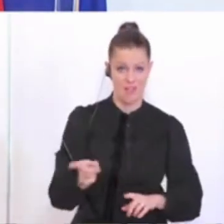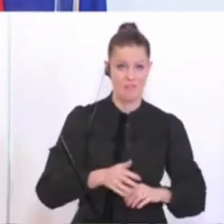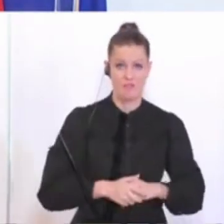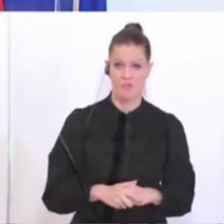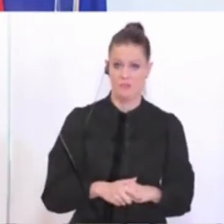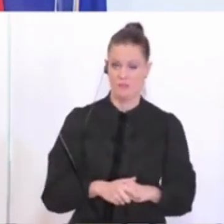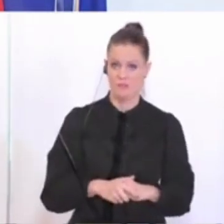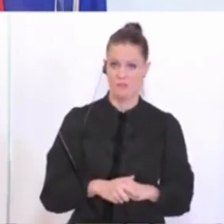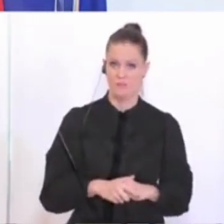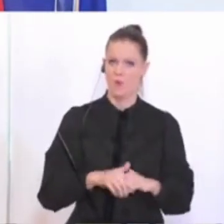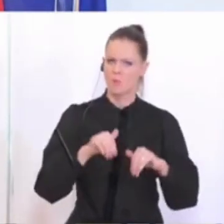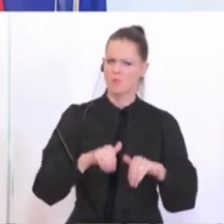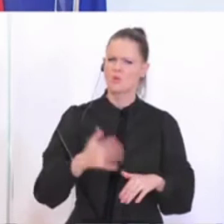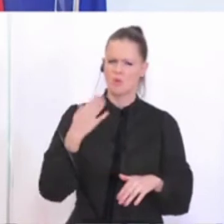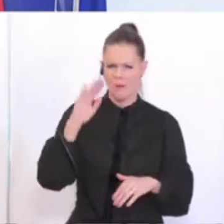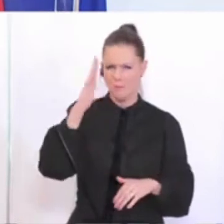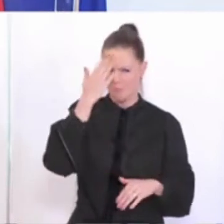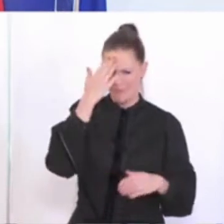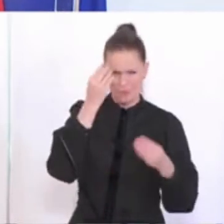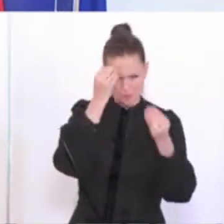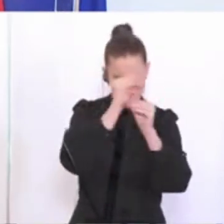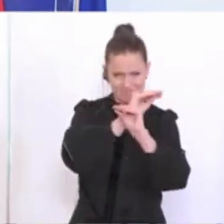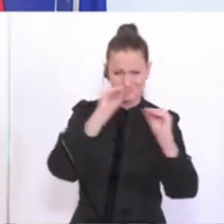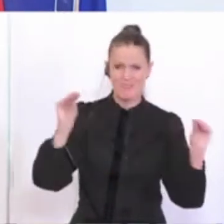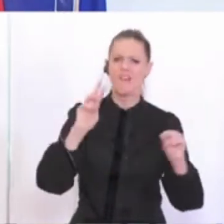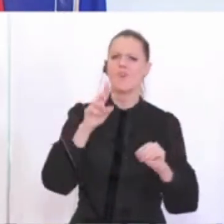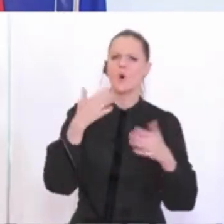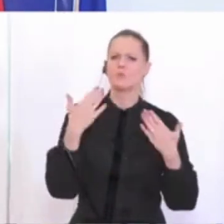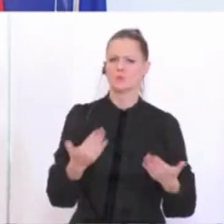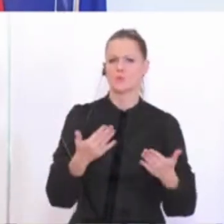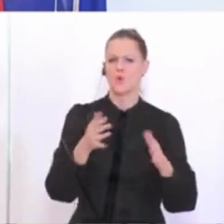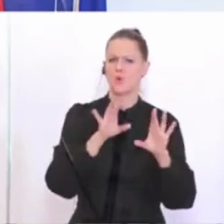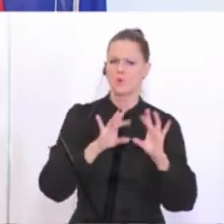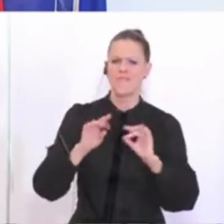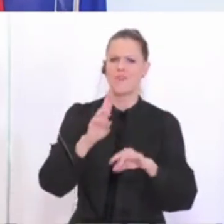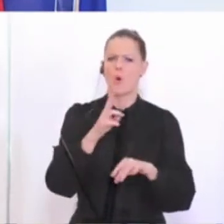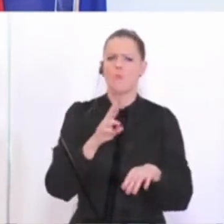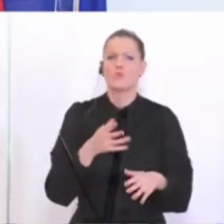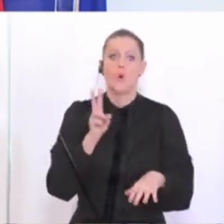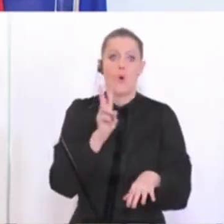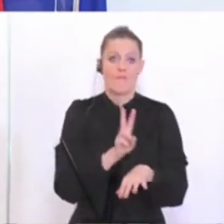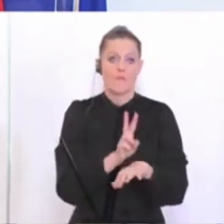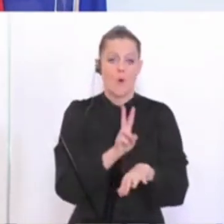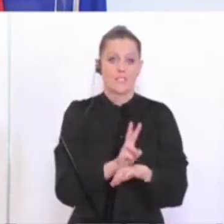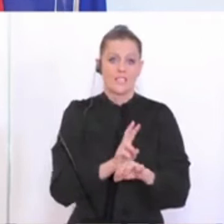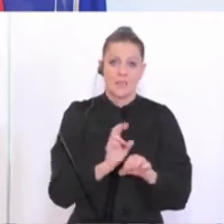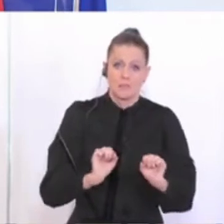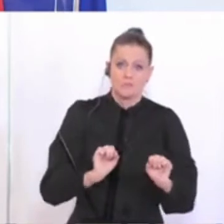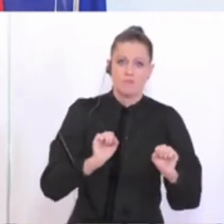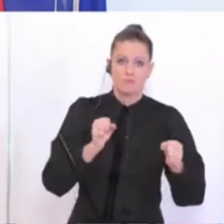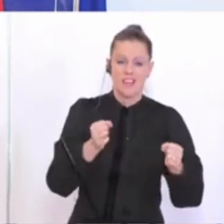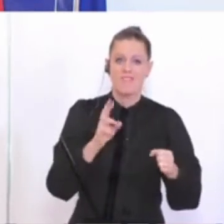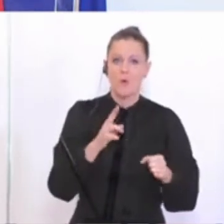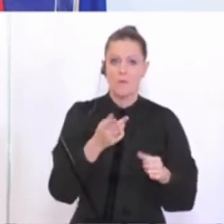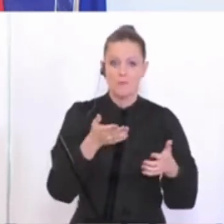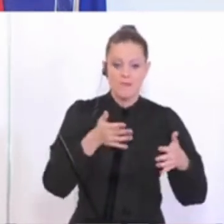rufen, weil das glaube ich immer zum Verständnis wichtig ist, warum wir das alles tun, warum wir so vorsichtig agieren und warum wir wirklich immer Fall